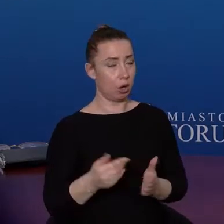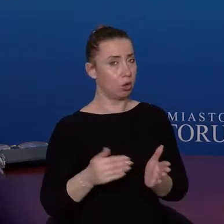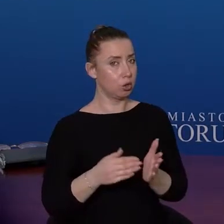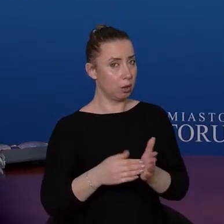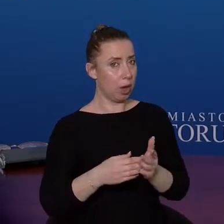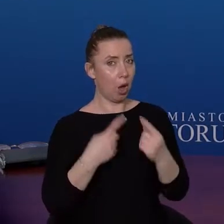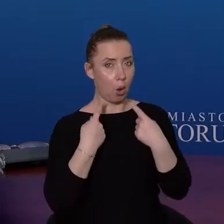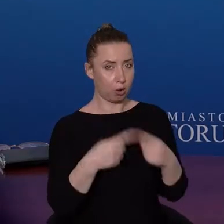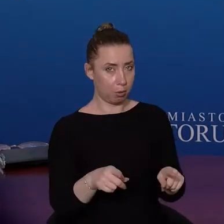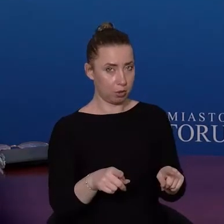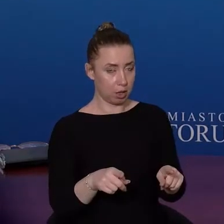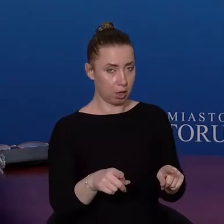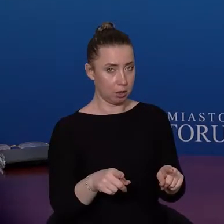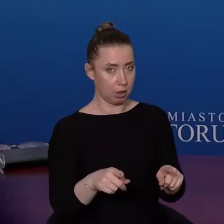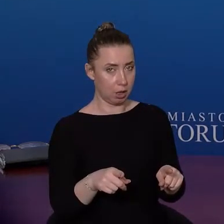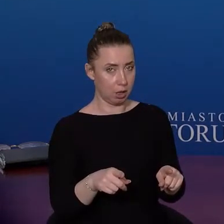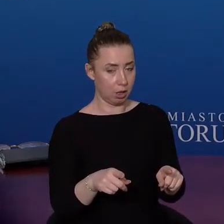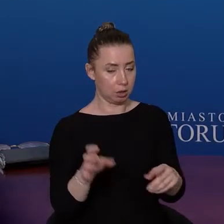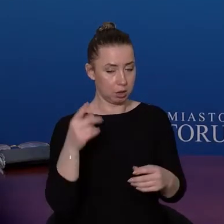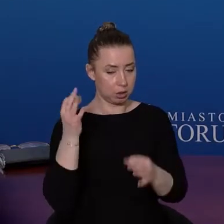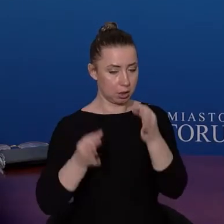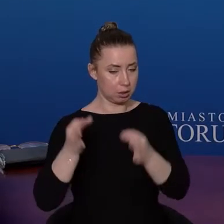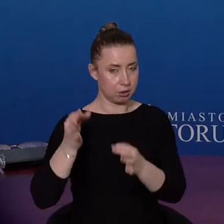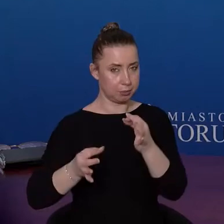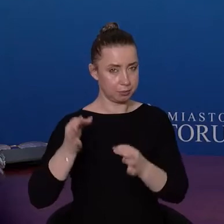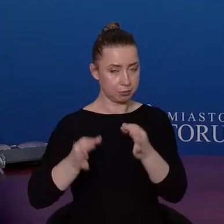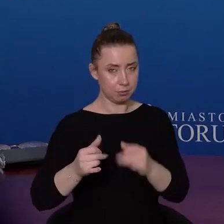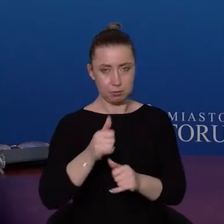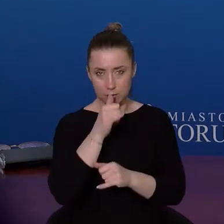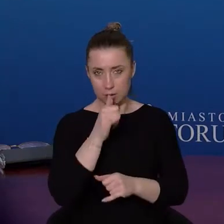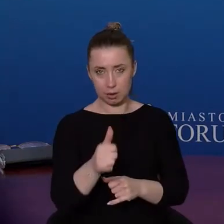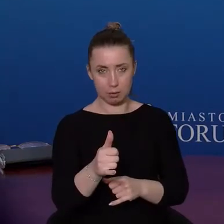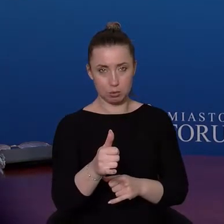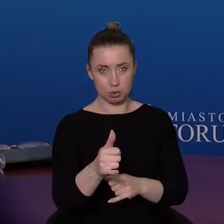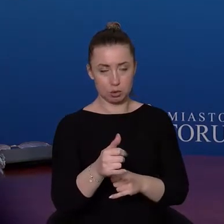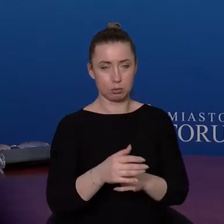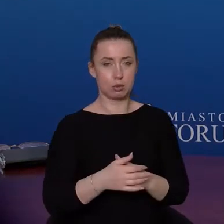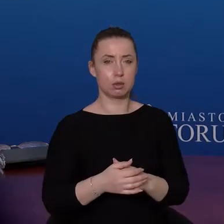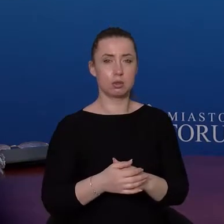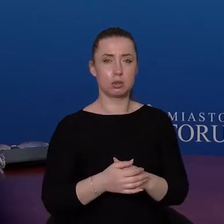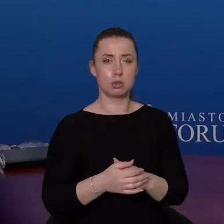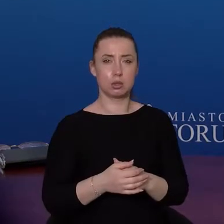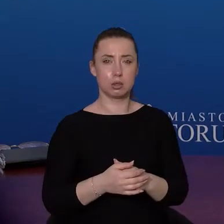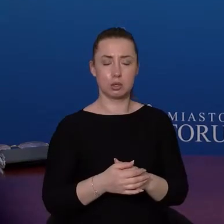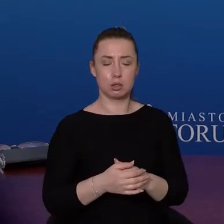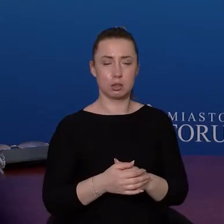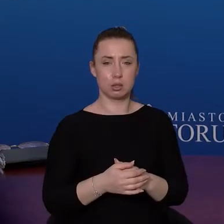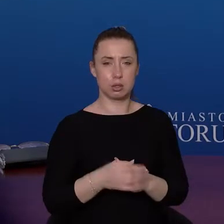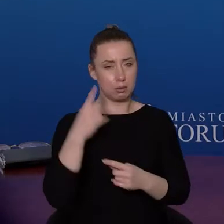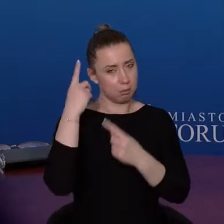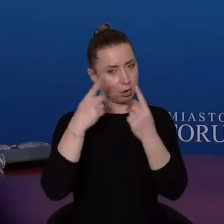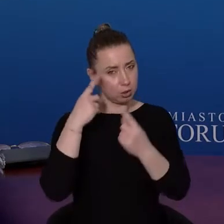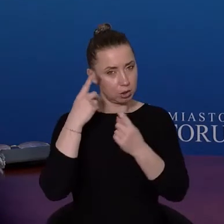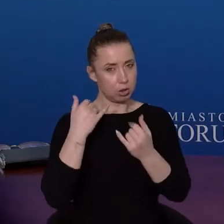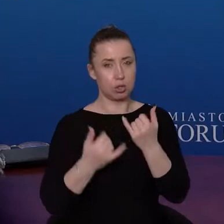i odpowiedzialnością podchodzimy do tej kwestii. Nie możemy uważać, że jeżeli